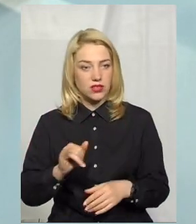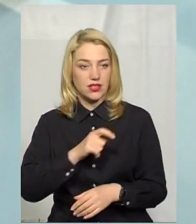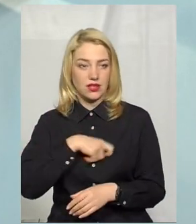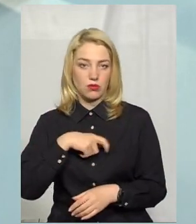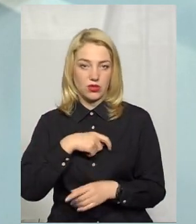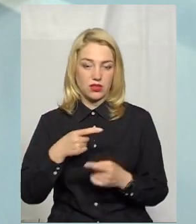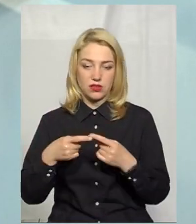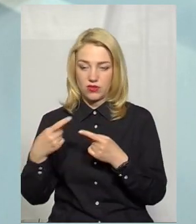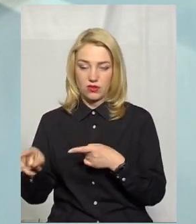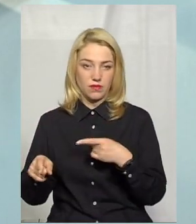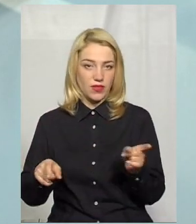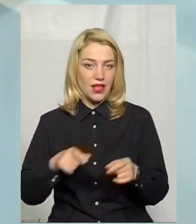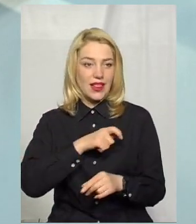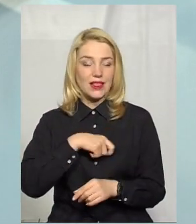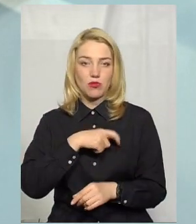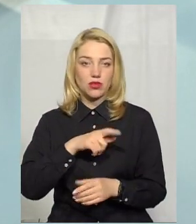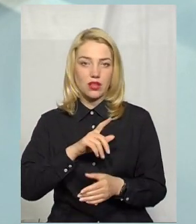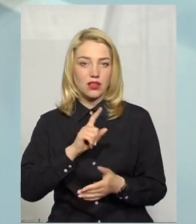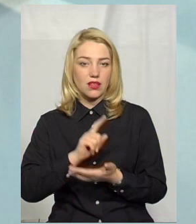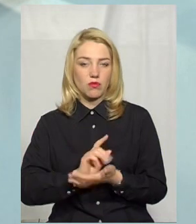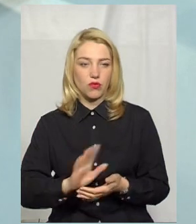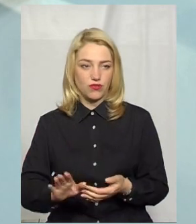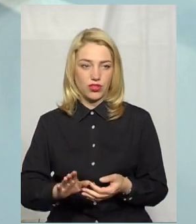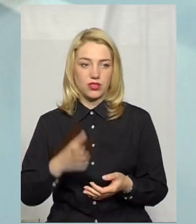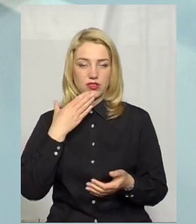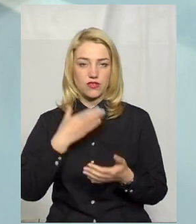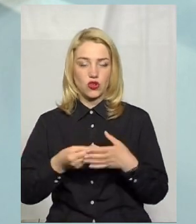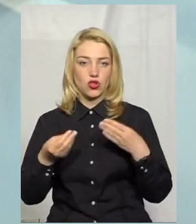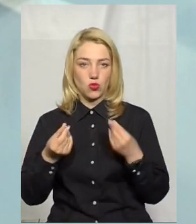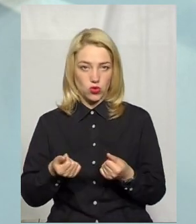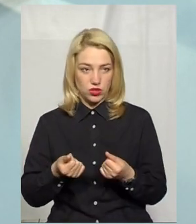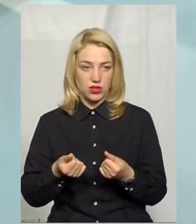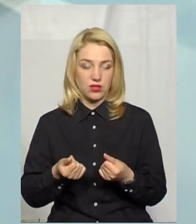депутатство. Депутат, насправді, не повинен складати своїх коштів.